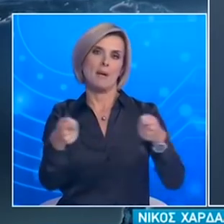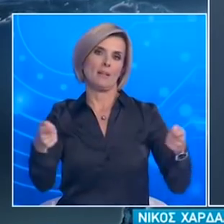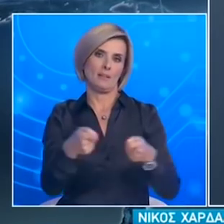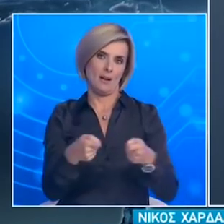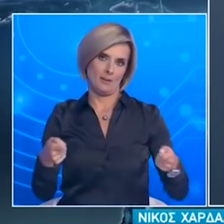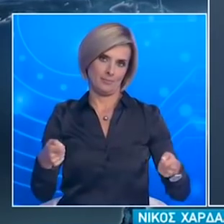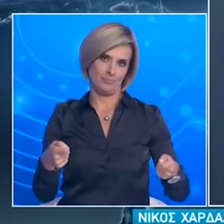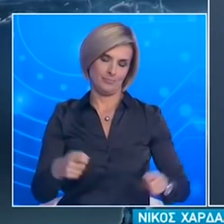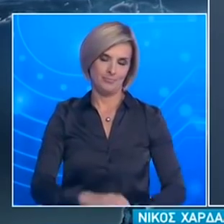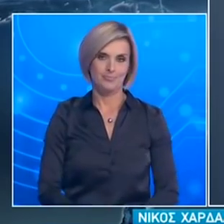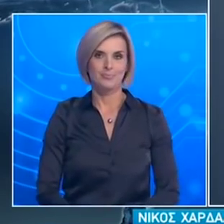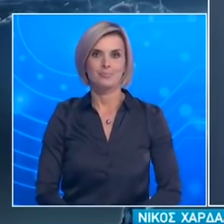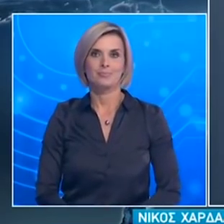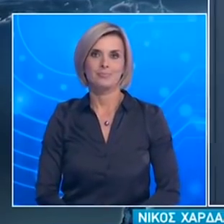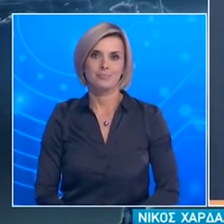περιοριστικών μέτρων